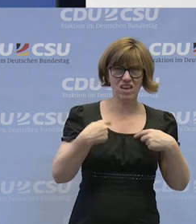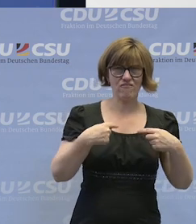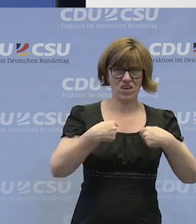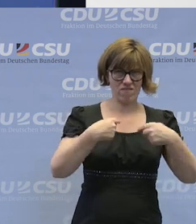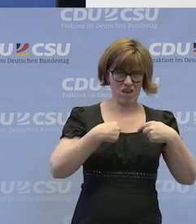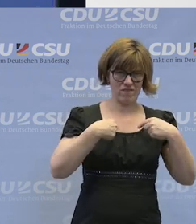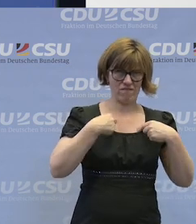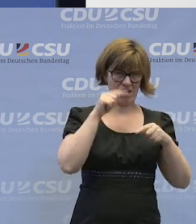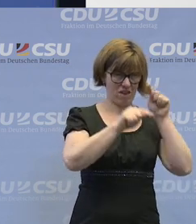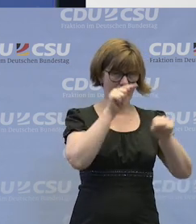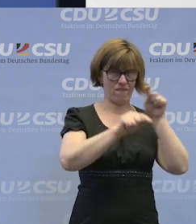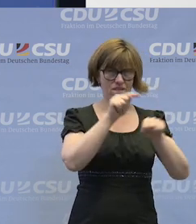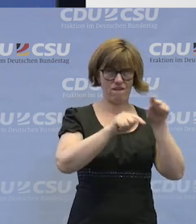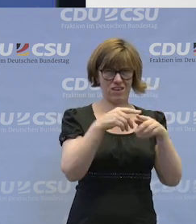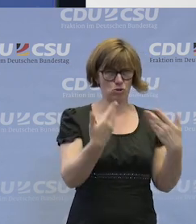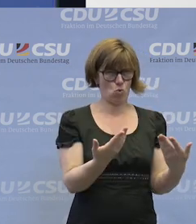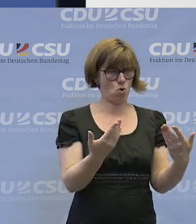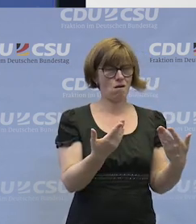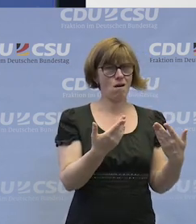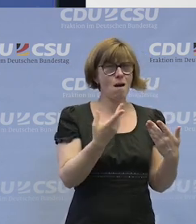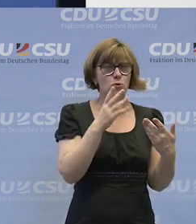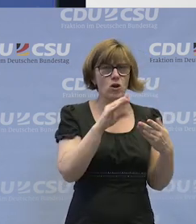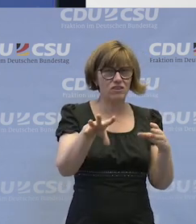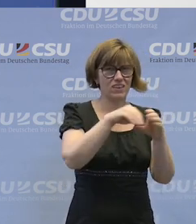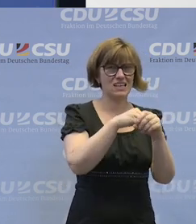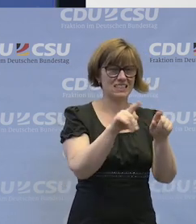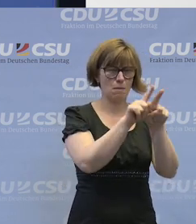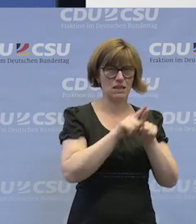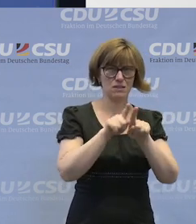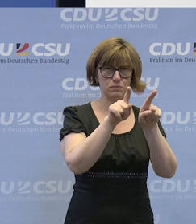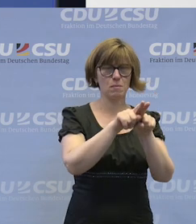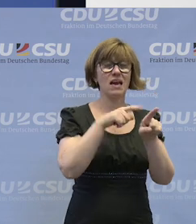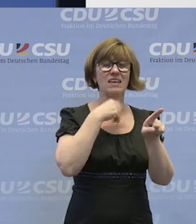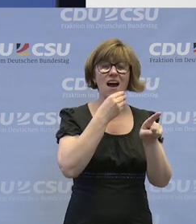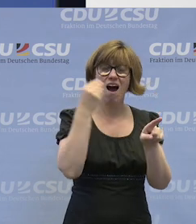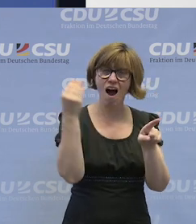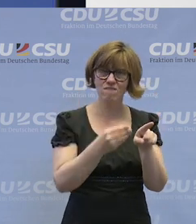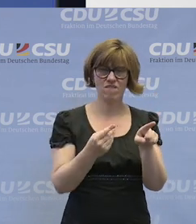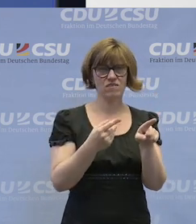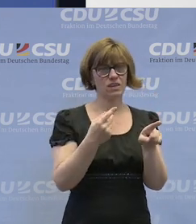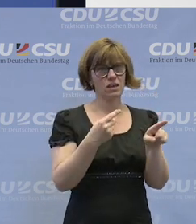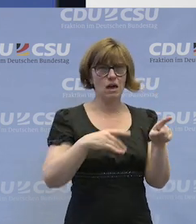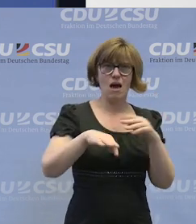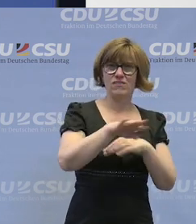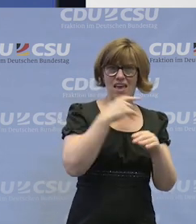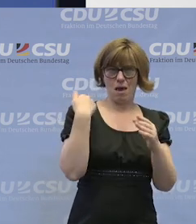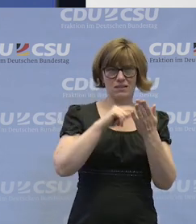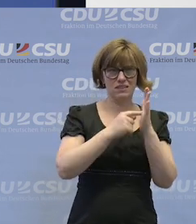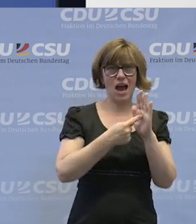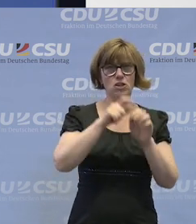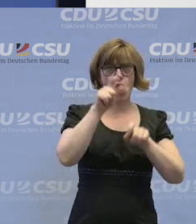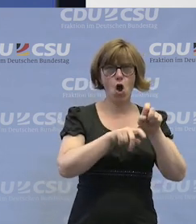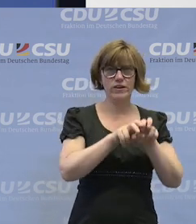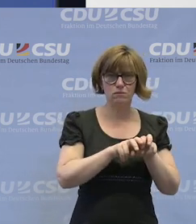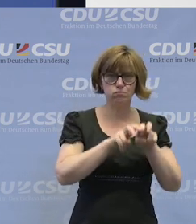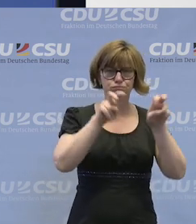und wir machen jenes und welches, das ist irgendwie alles so das Gleiche. Ich finde es toll und aufregend, wenn genau das, was Sie eben gezeigt haben, die